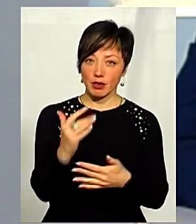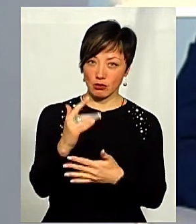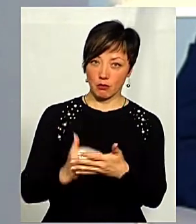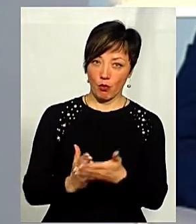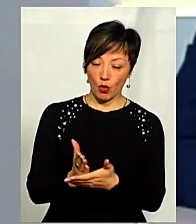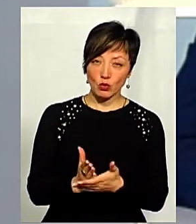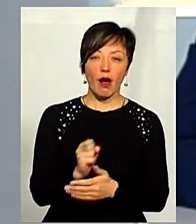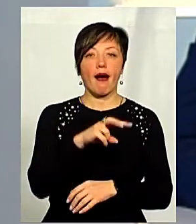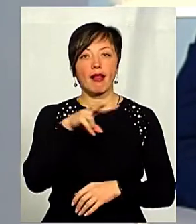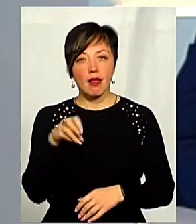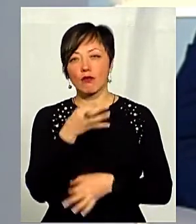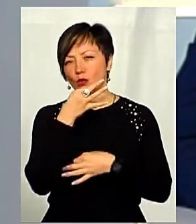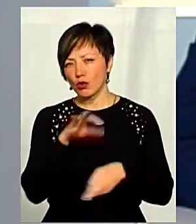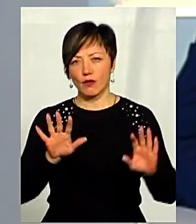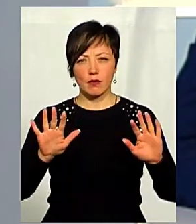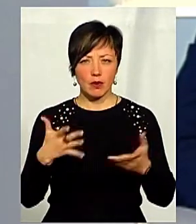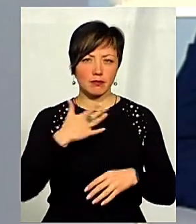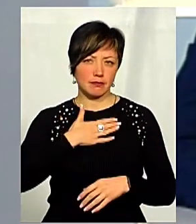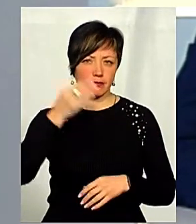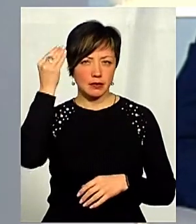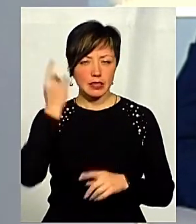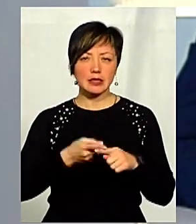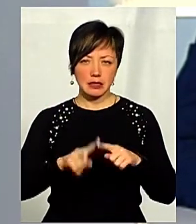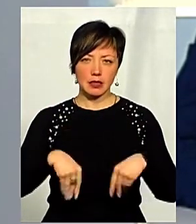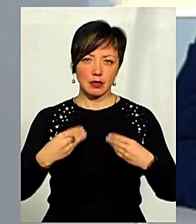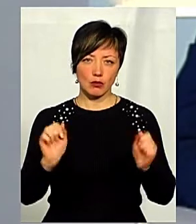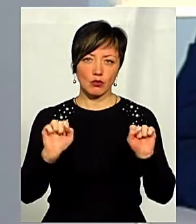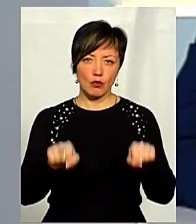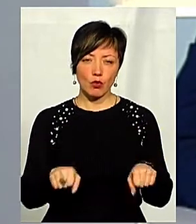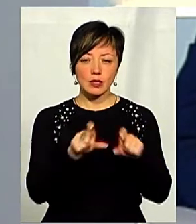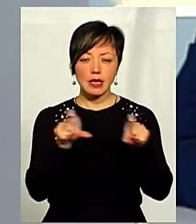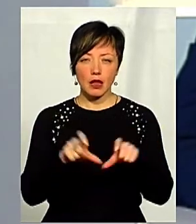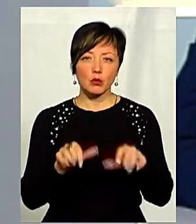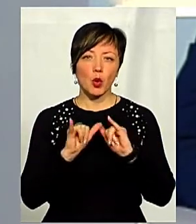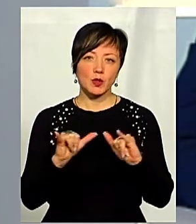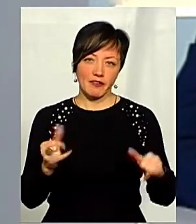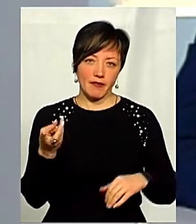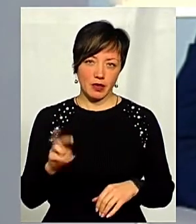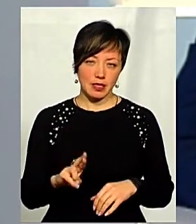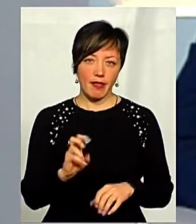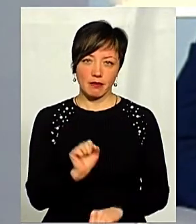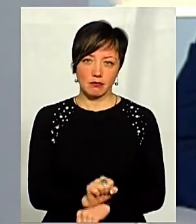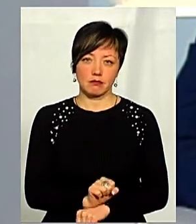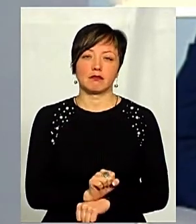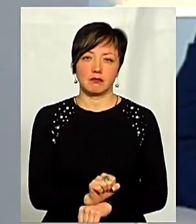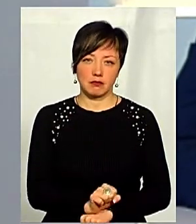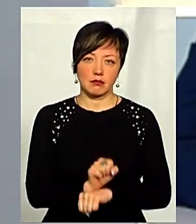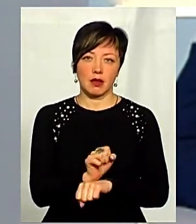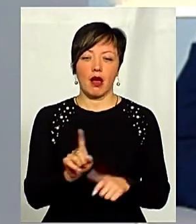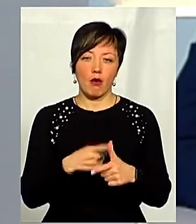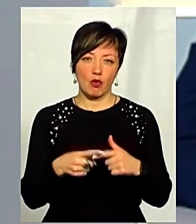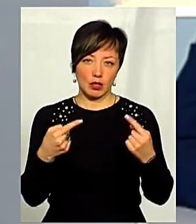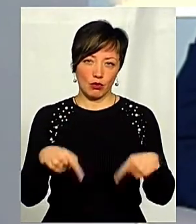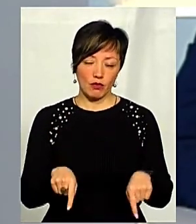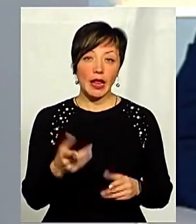будуть надавати. Але в будь-якому випадку, на мій погляд, це дасть змогу закладам розвиватися, а не стояти на місці або